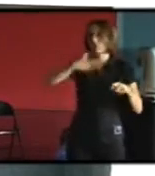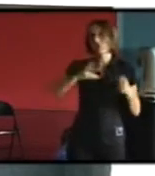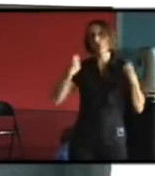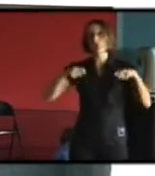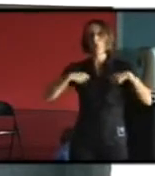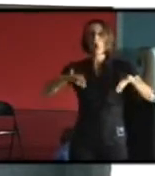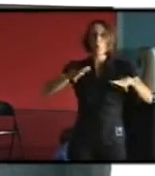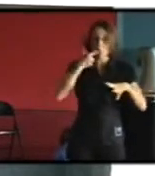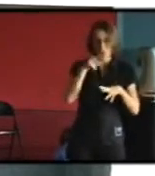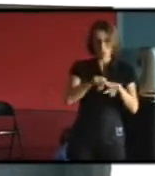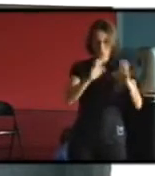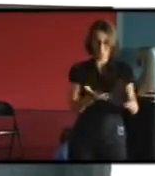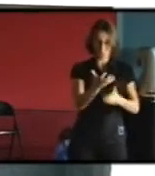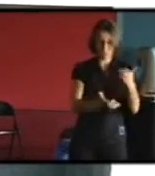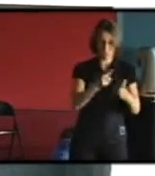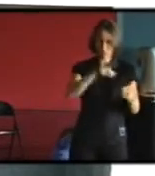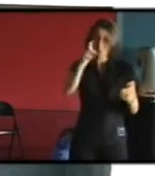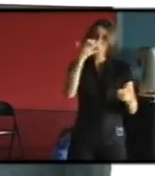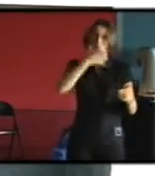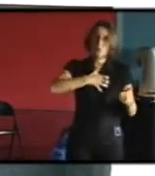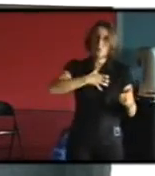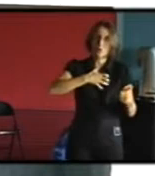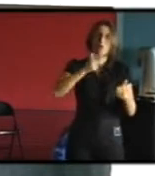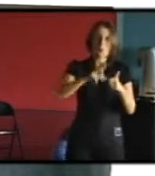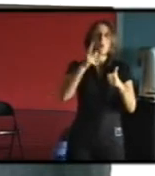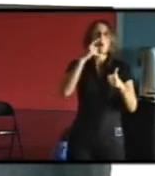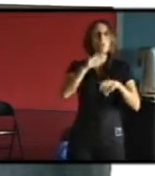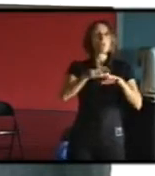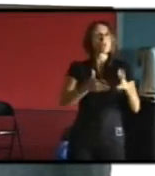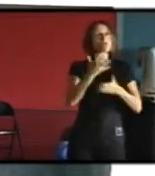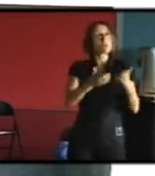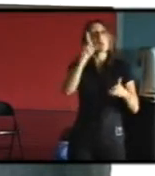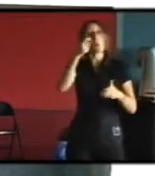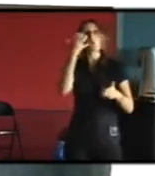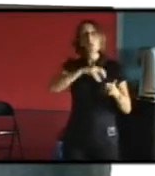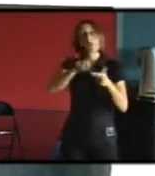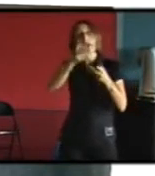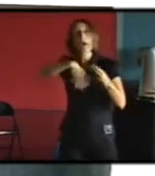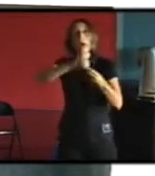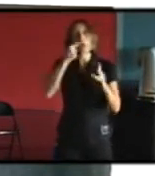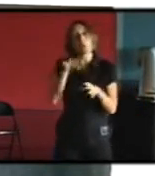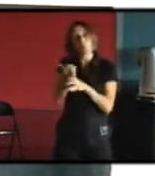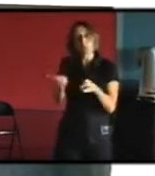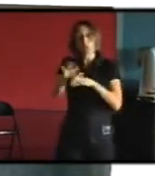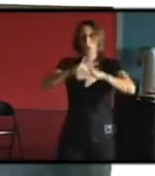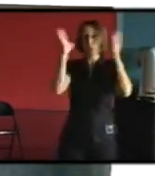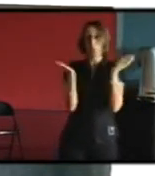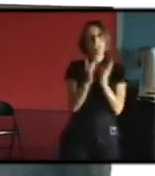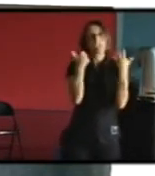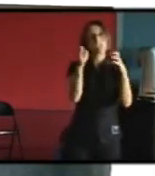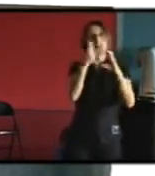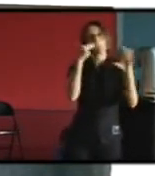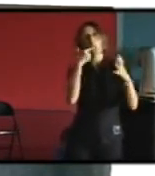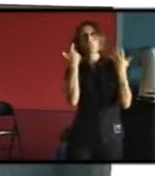entre le chauffage l'eau chaude et le gaz de cuisson 600 euros à 700